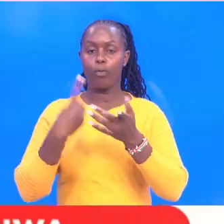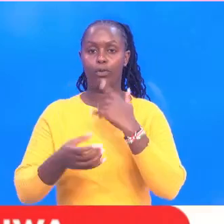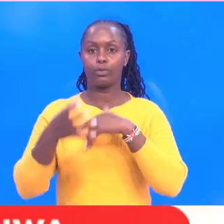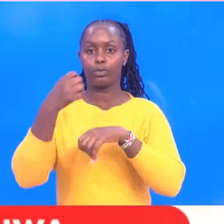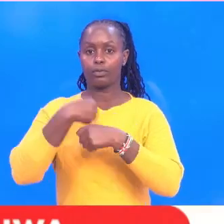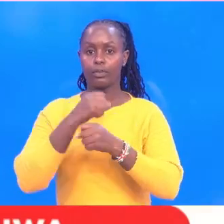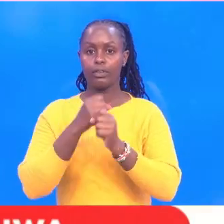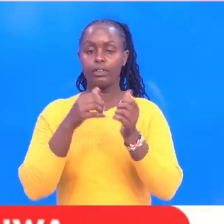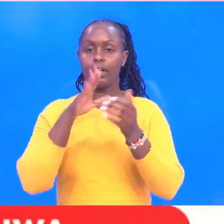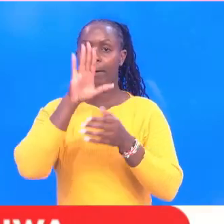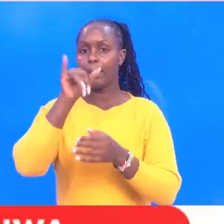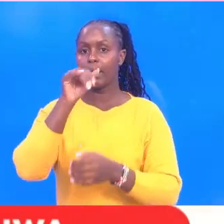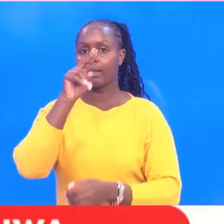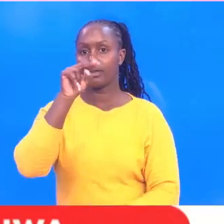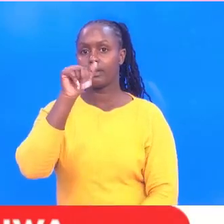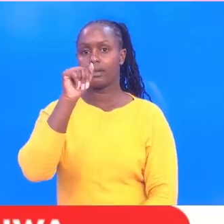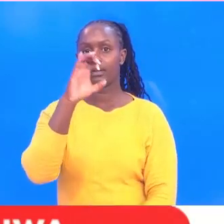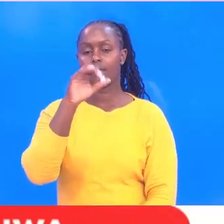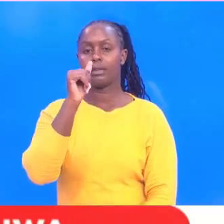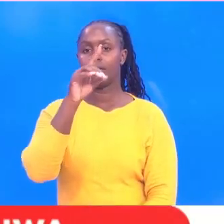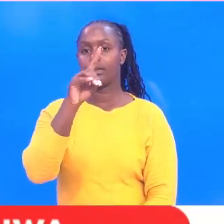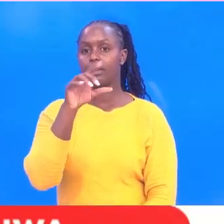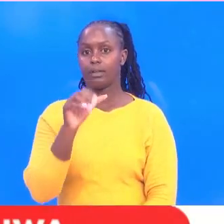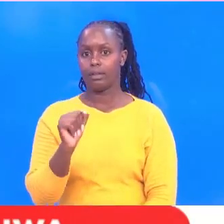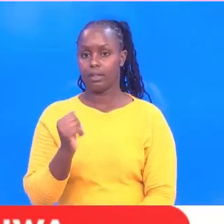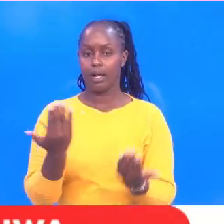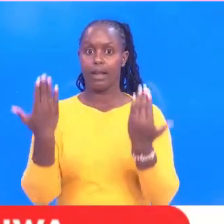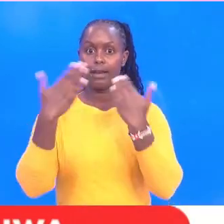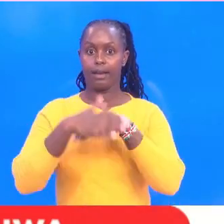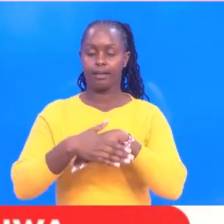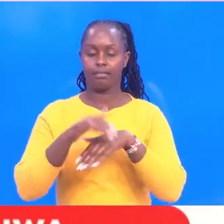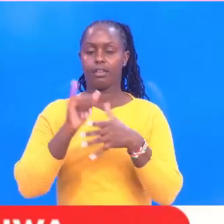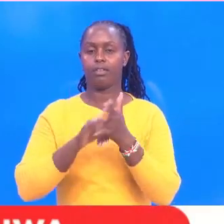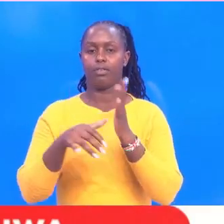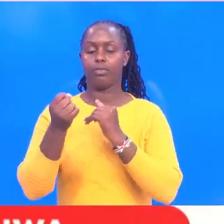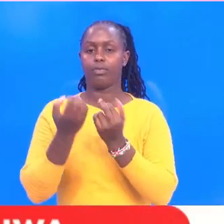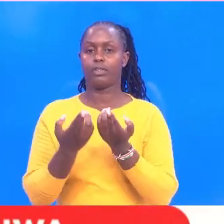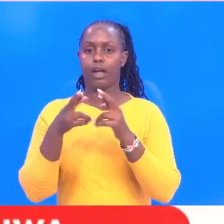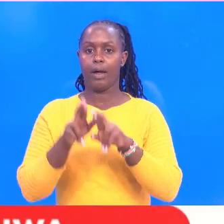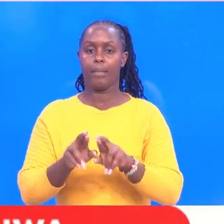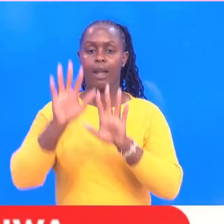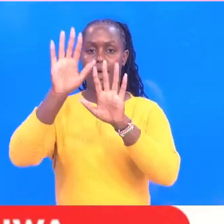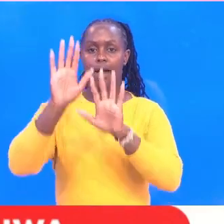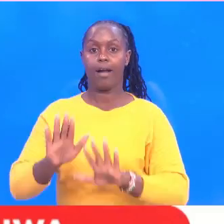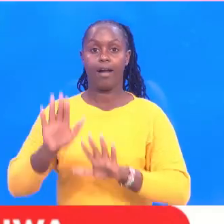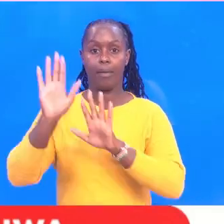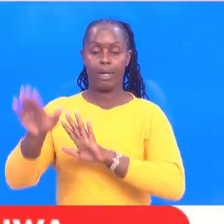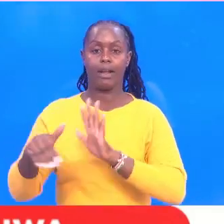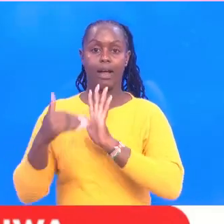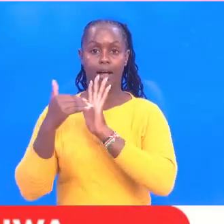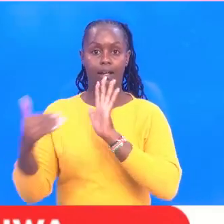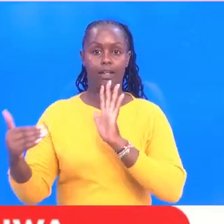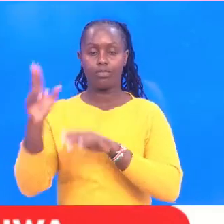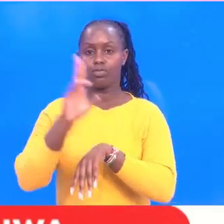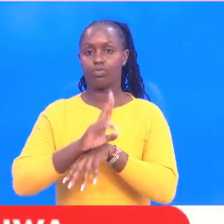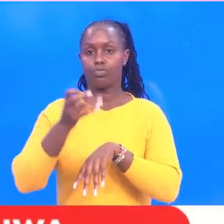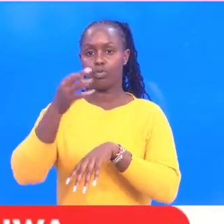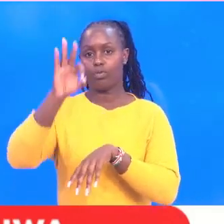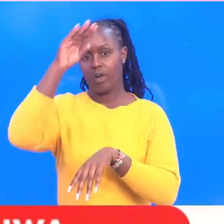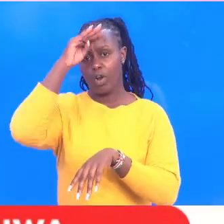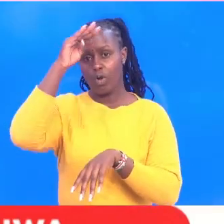Kisahicho kilitokea, ijumaa iliopita usiku wakatu wa msako mkali wa mamlaka ya kitaifa ya kampeni didi ya matumizi mabaya pombe na madawa ya kulevia.